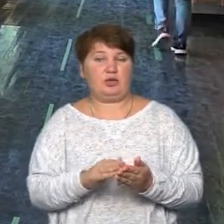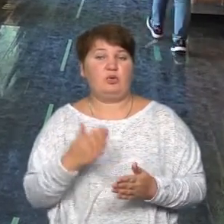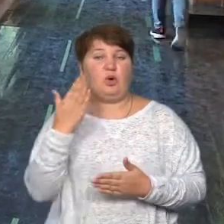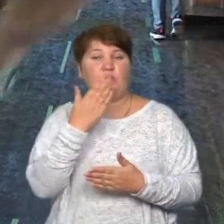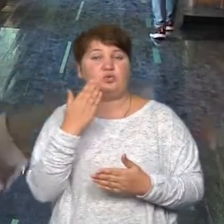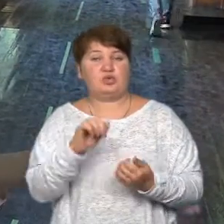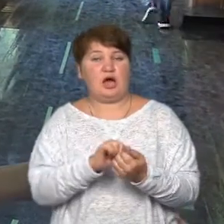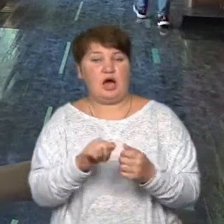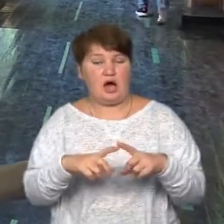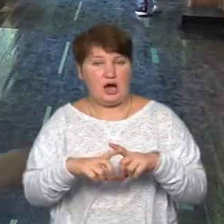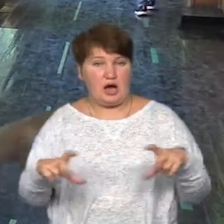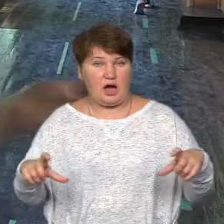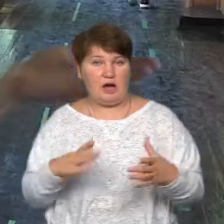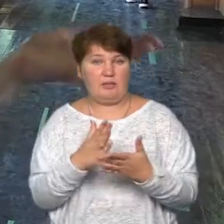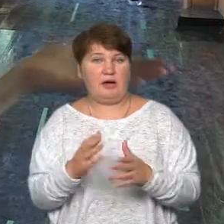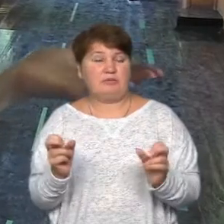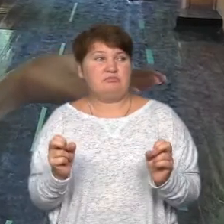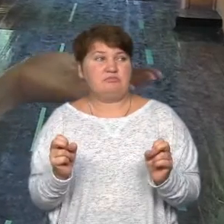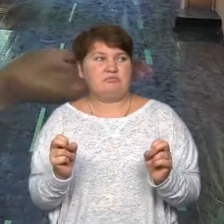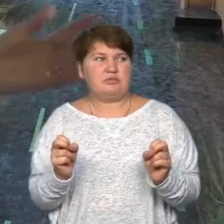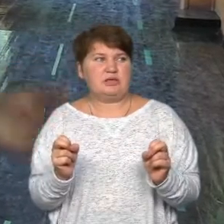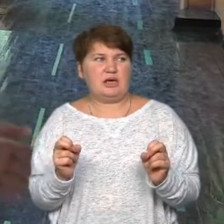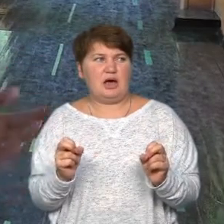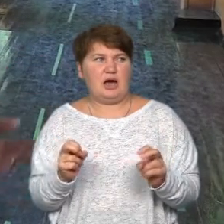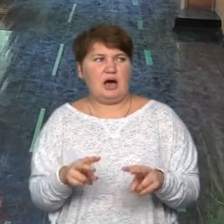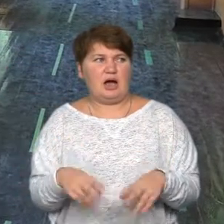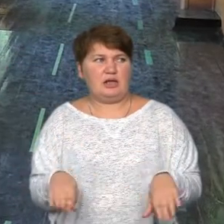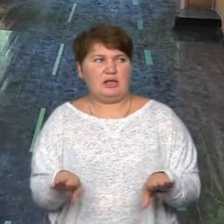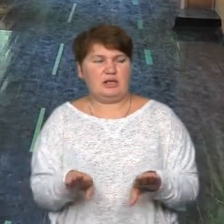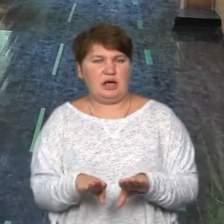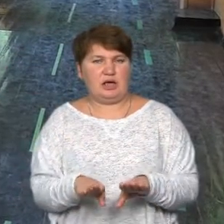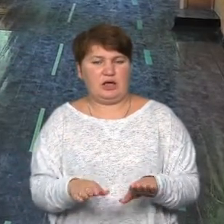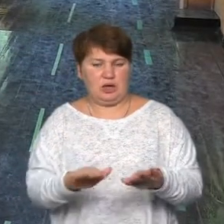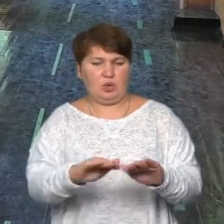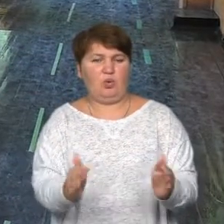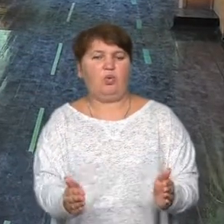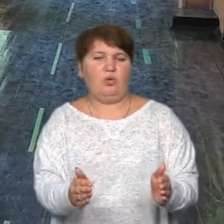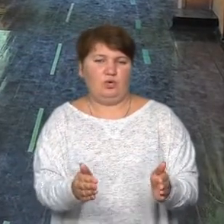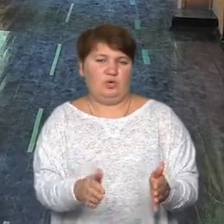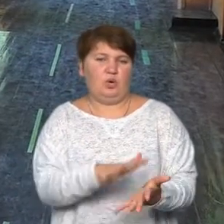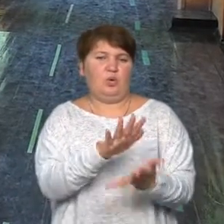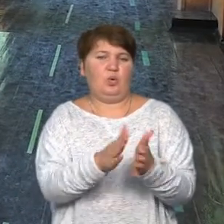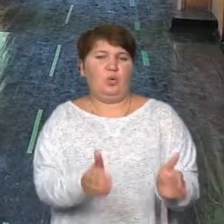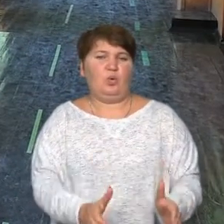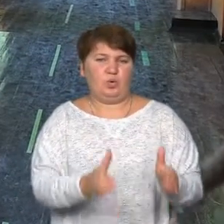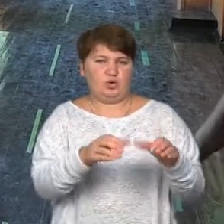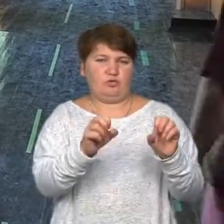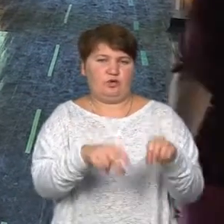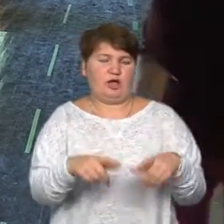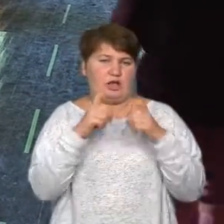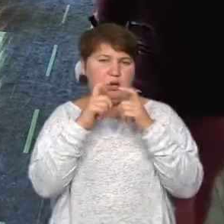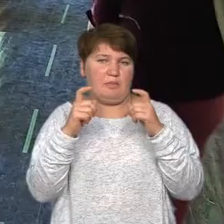Ми маємо спеціальні такі урні, щоб викидати і утилізувати маски, рукавиці.